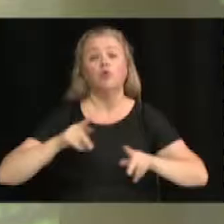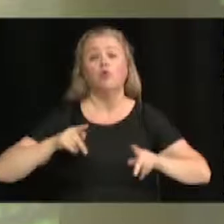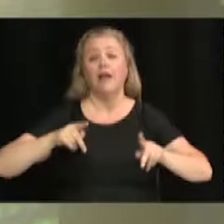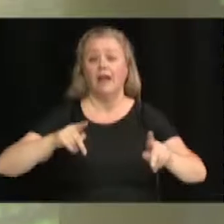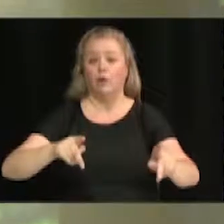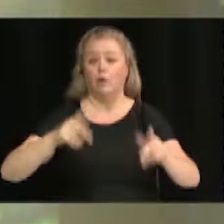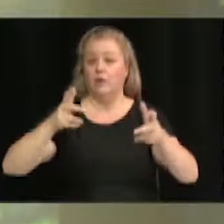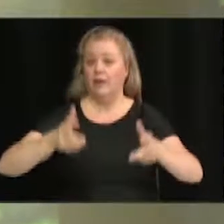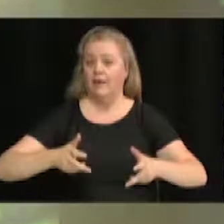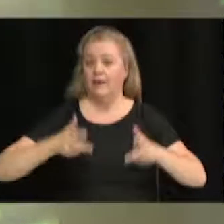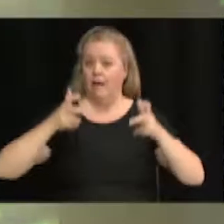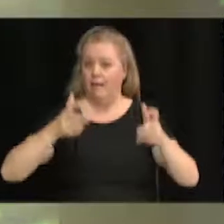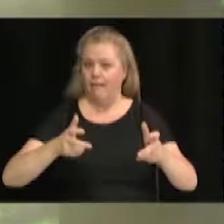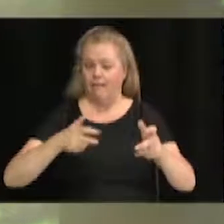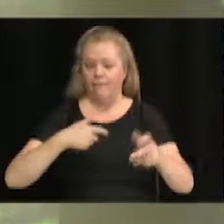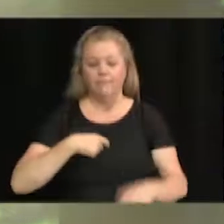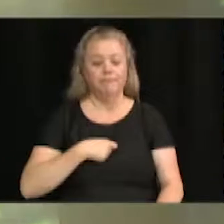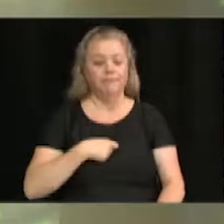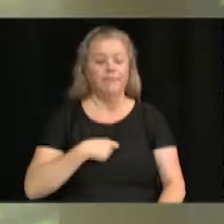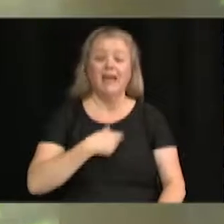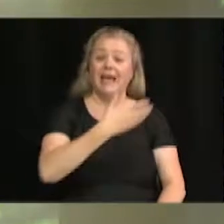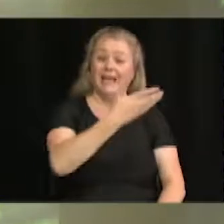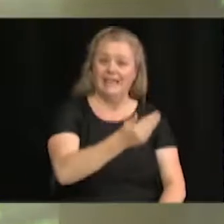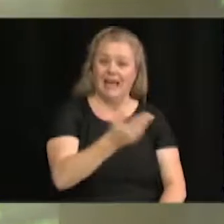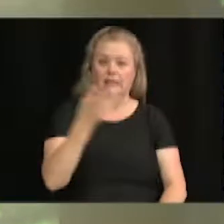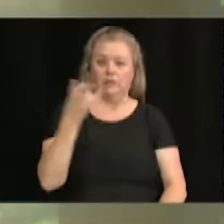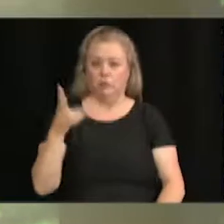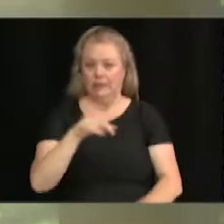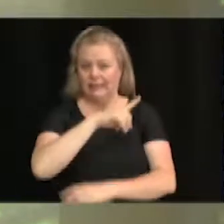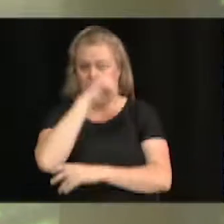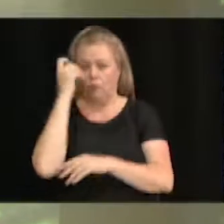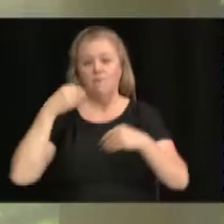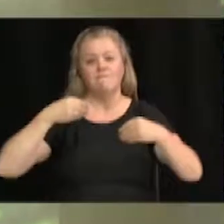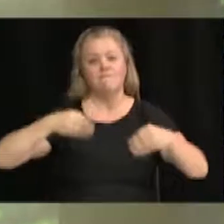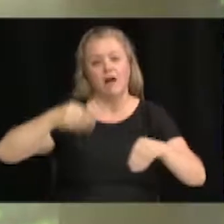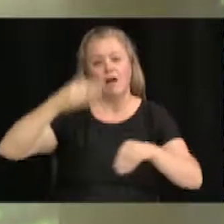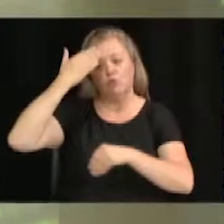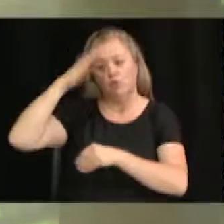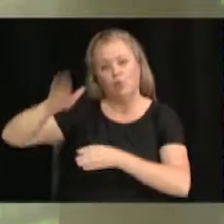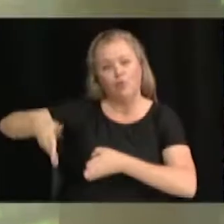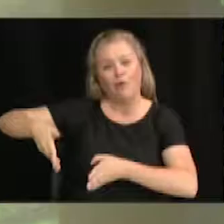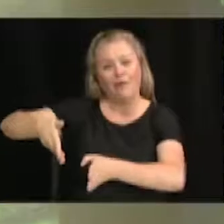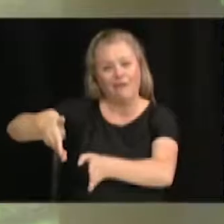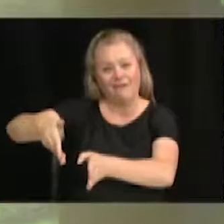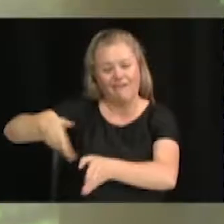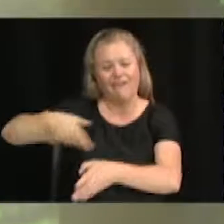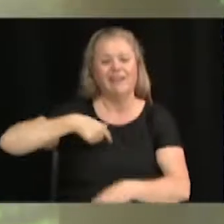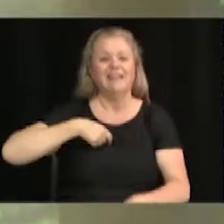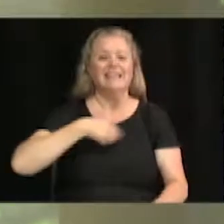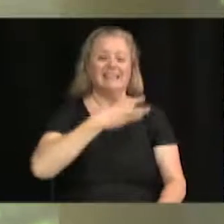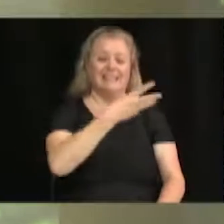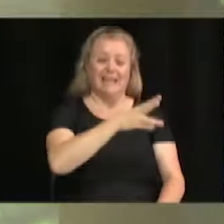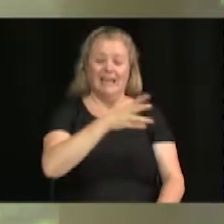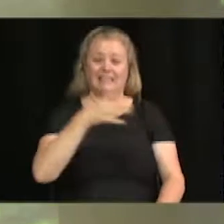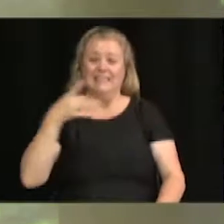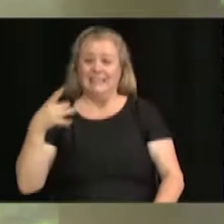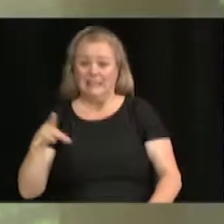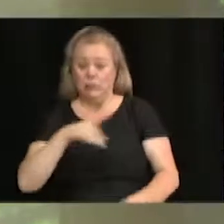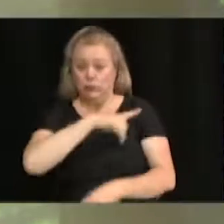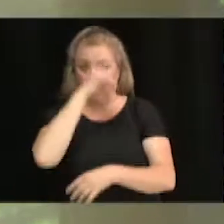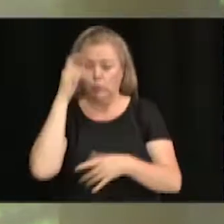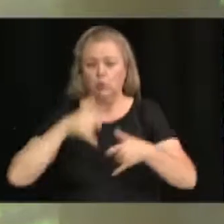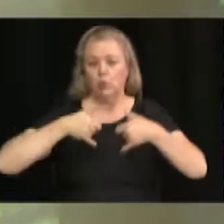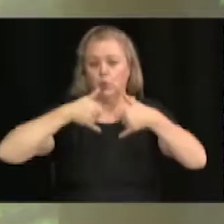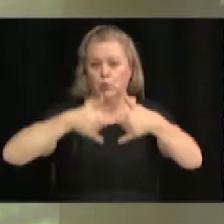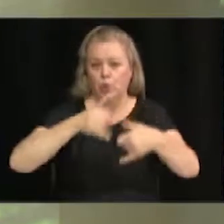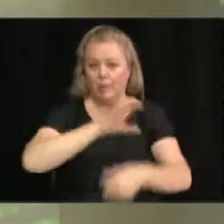la Gare. Du 15 au 17 août, la vente trottoir au centre-ville. Du 13 au 18 août, c'est la Coupe Canada-Saint-Dymarque-Desjardins